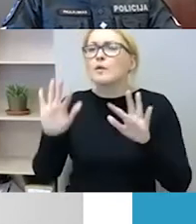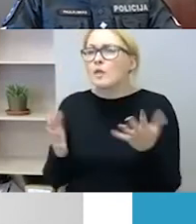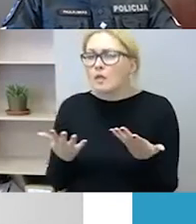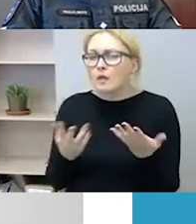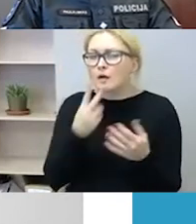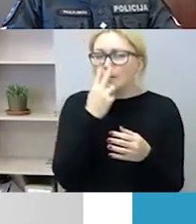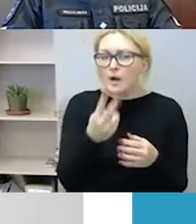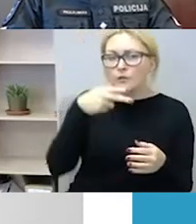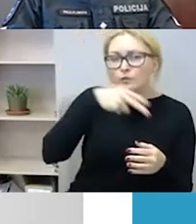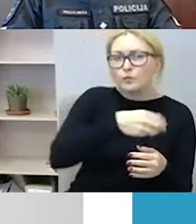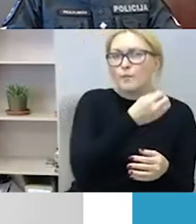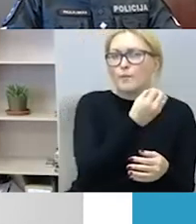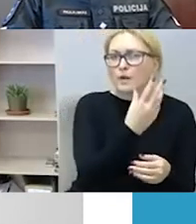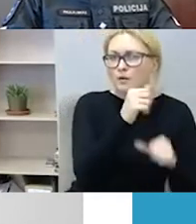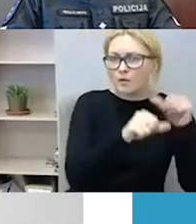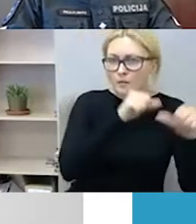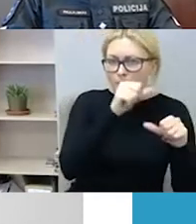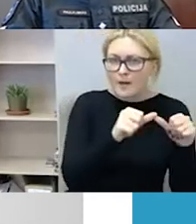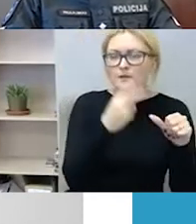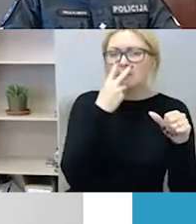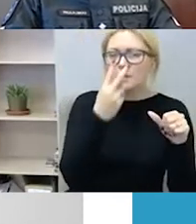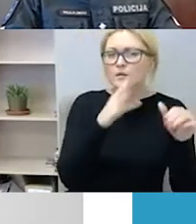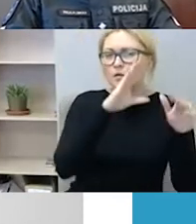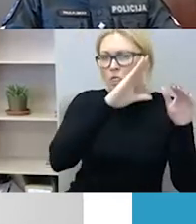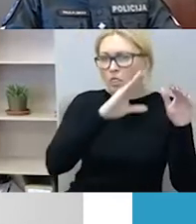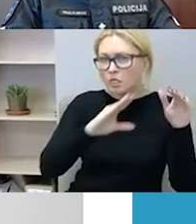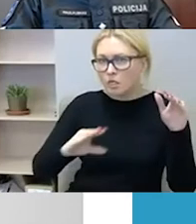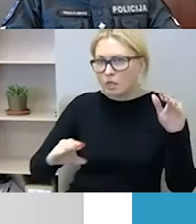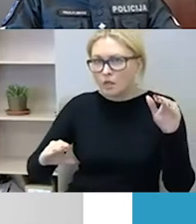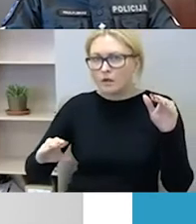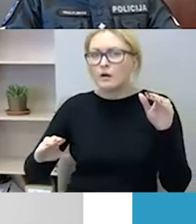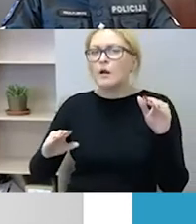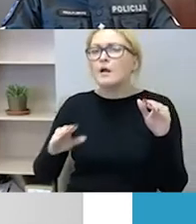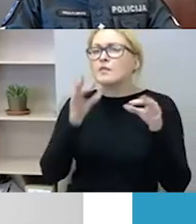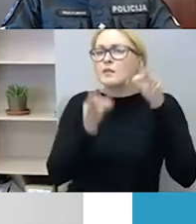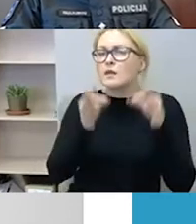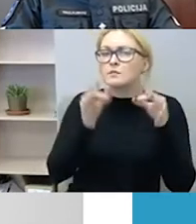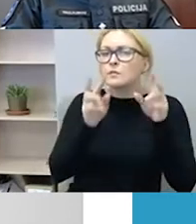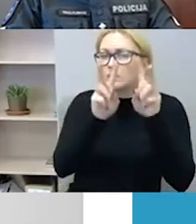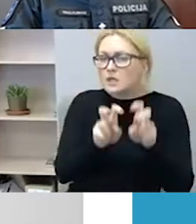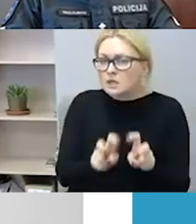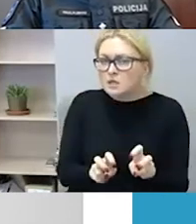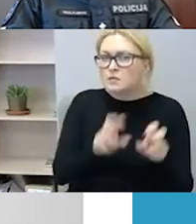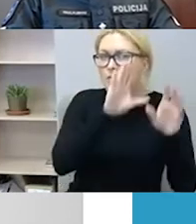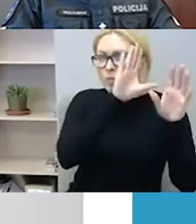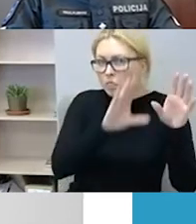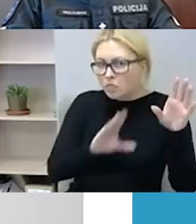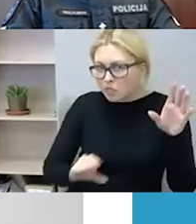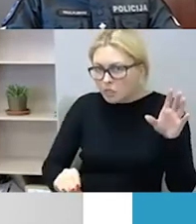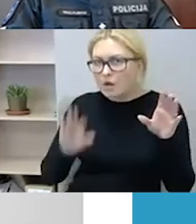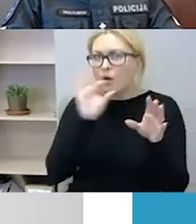metų tikrai dramatiškai krito tų pradėtų iki teisminių tyrimų dėl tokio pobūdžio